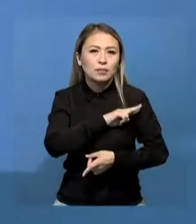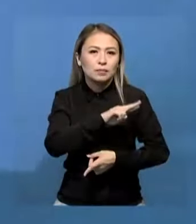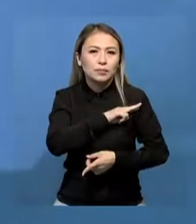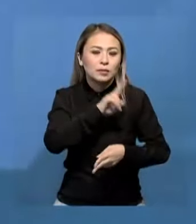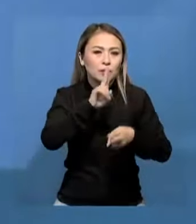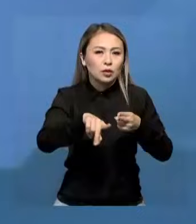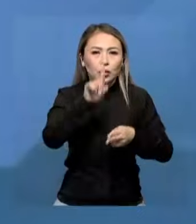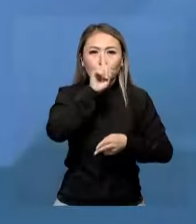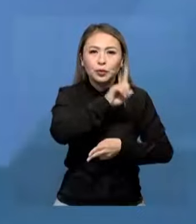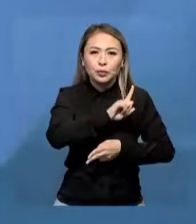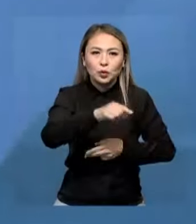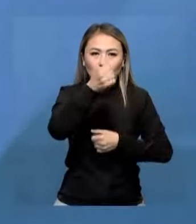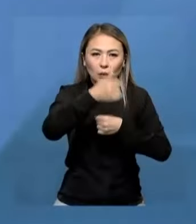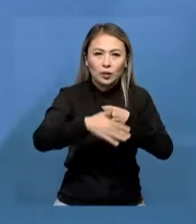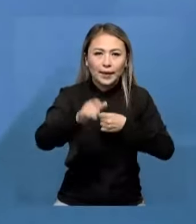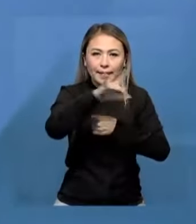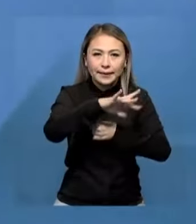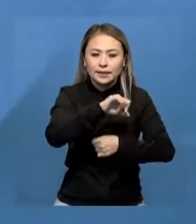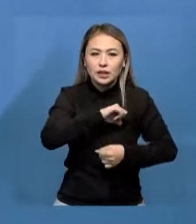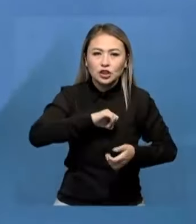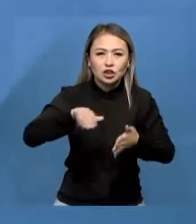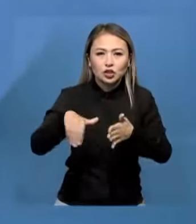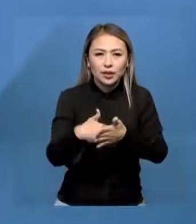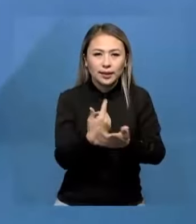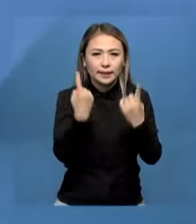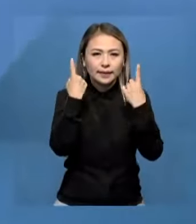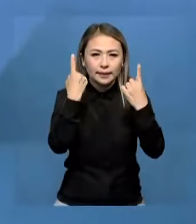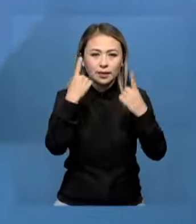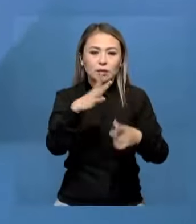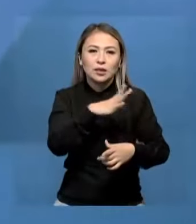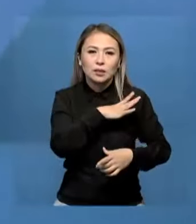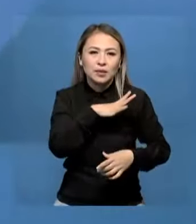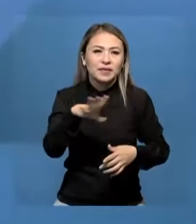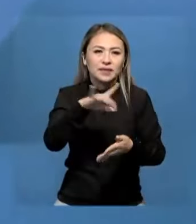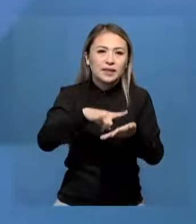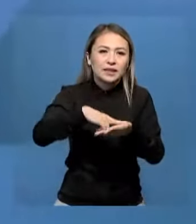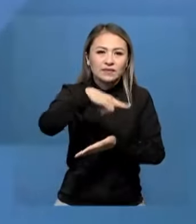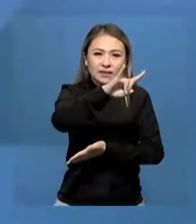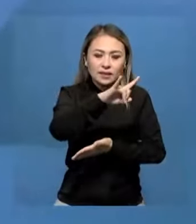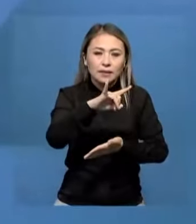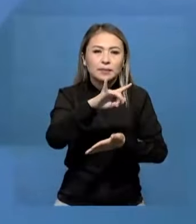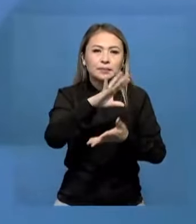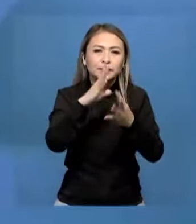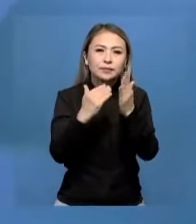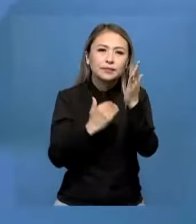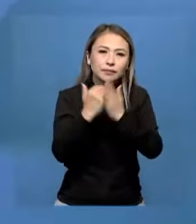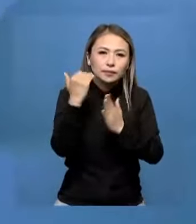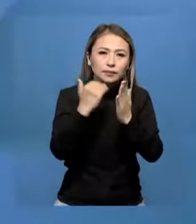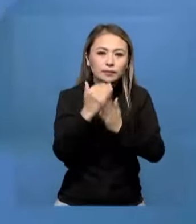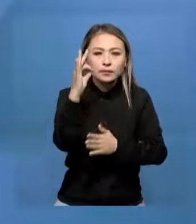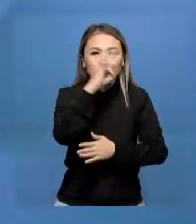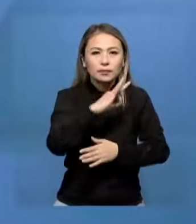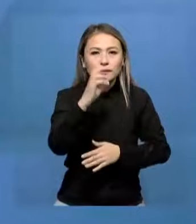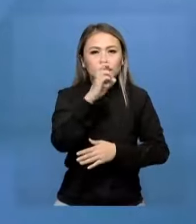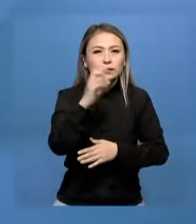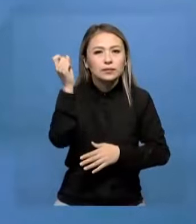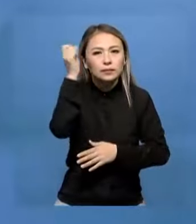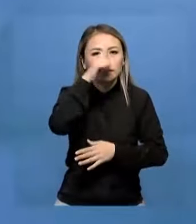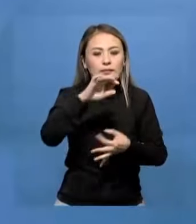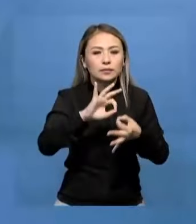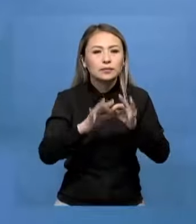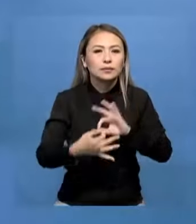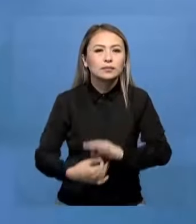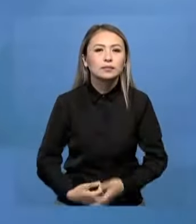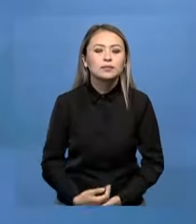жұмыстары бітпейді. Орталық Азияның ең жаңа әрі-әрі терминалы мен инвесторлардың бейік амбициясы торасында беріп